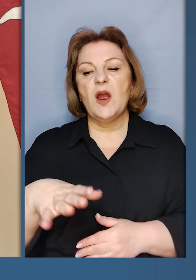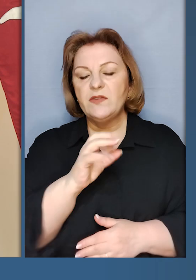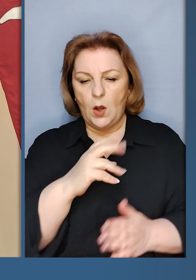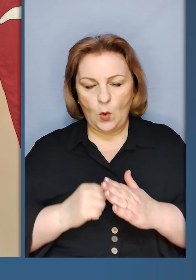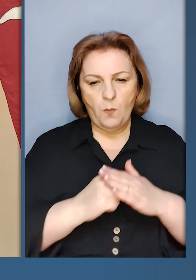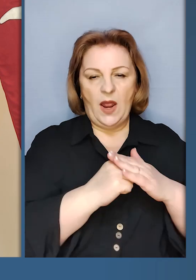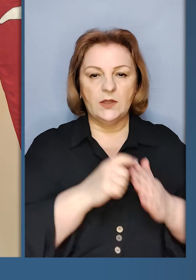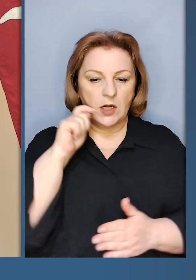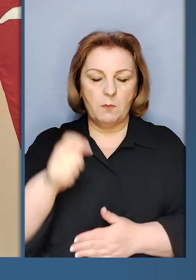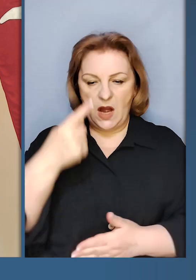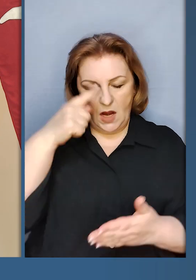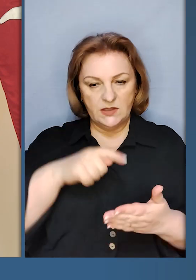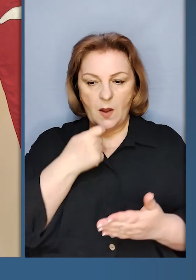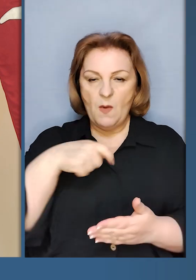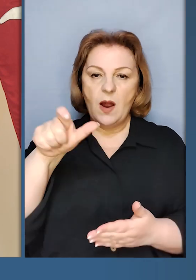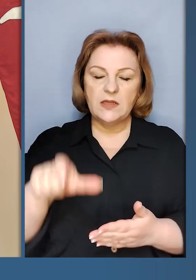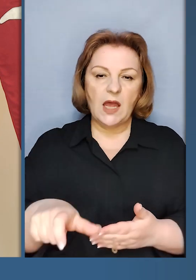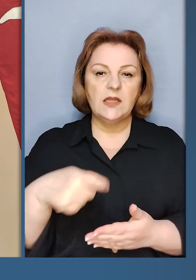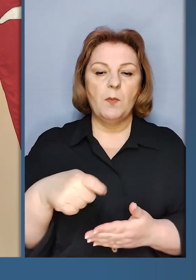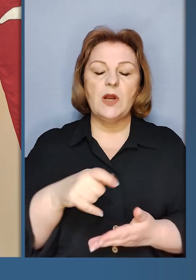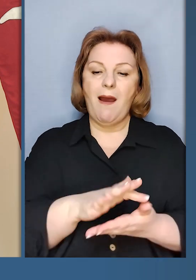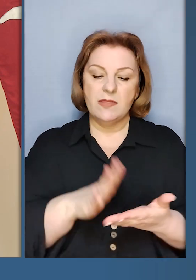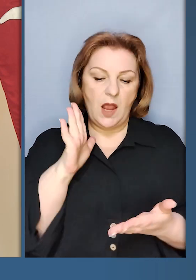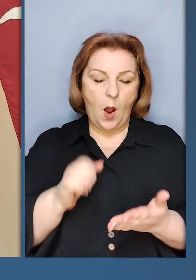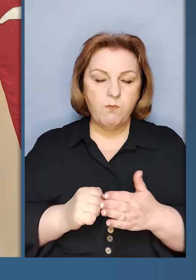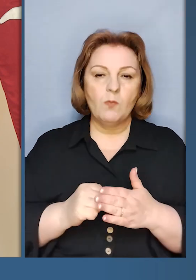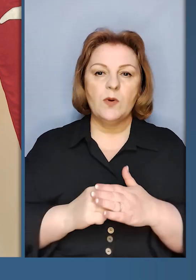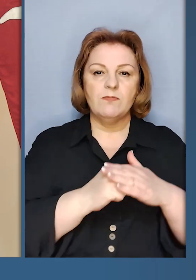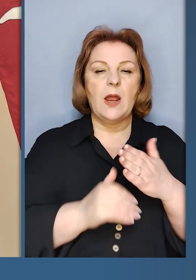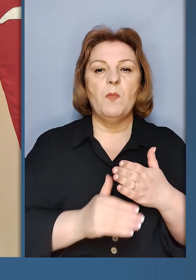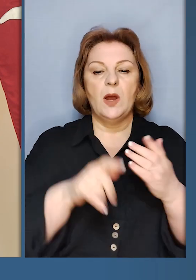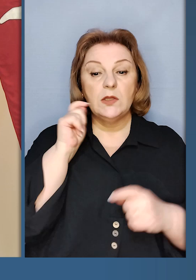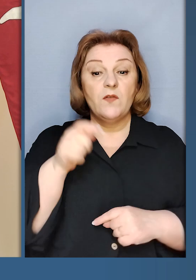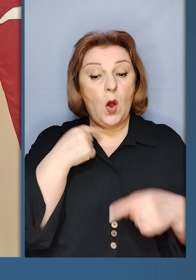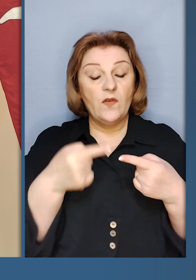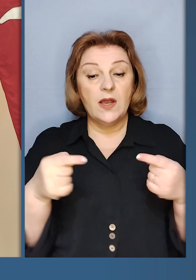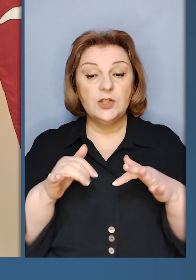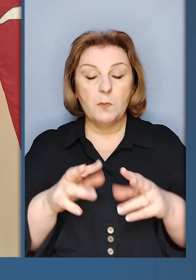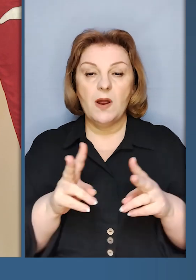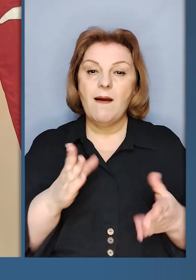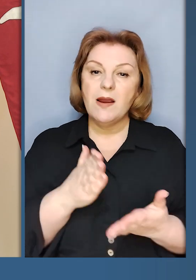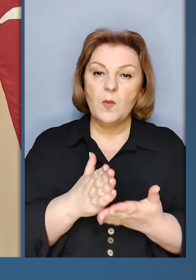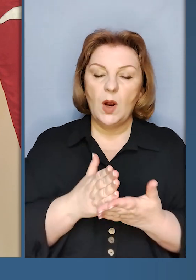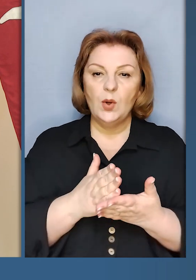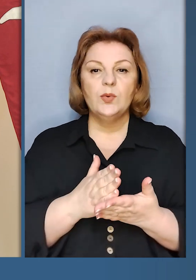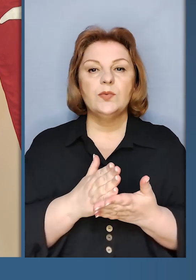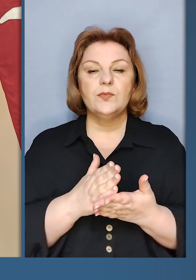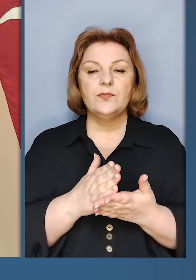запевняємо, пана Президента, що і надалі підтримуватимемо Україну. Але ми говорили також про інші справи, які є